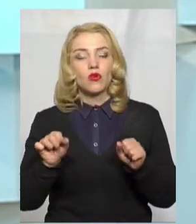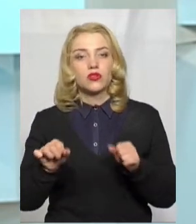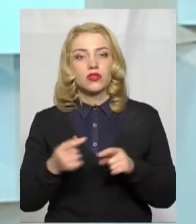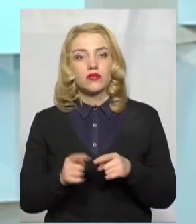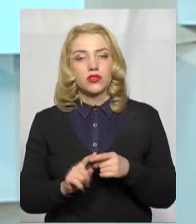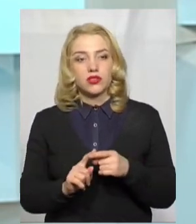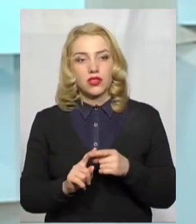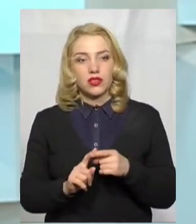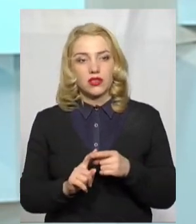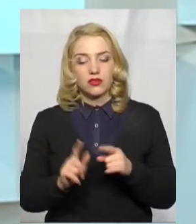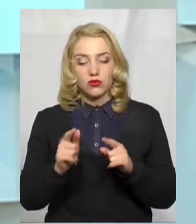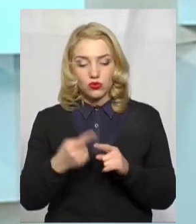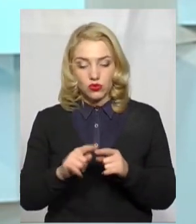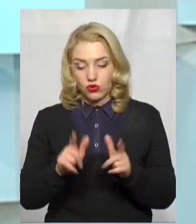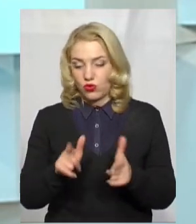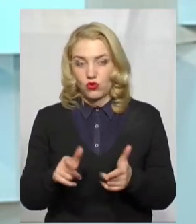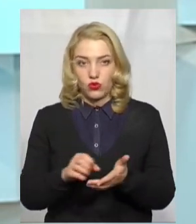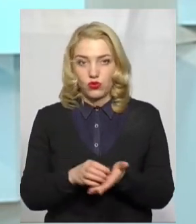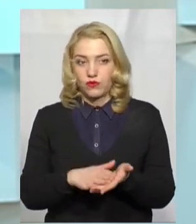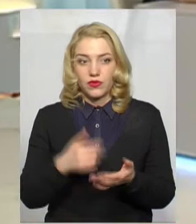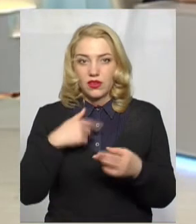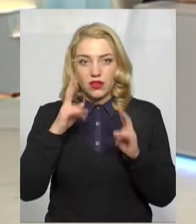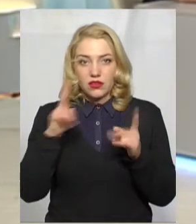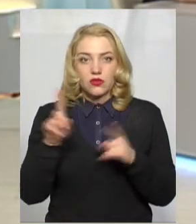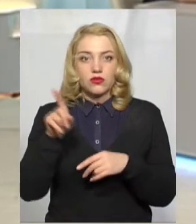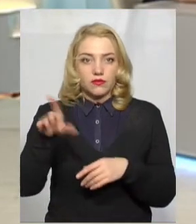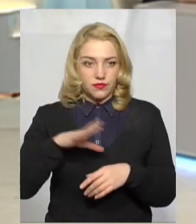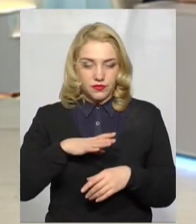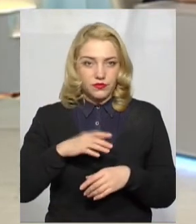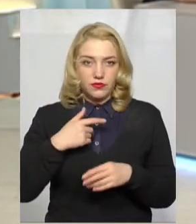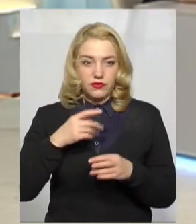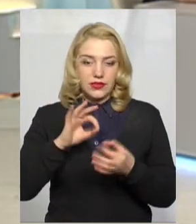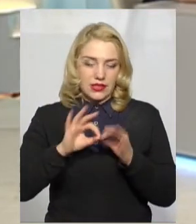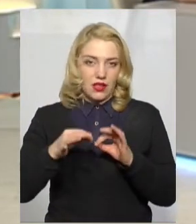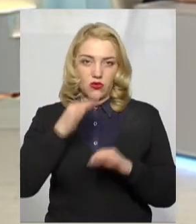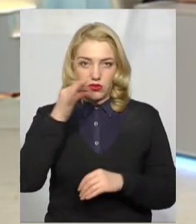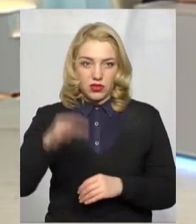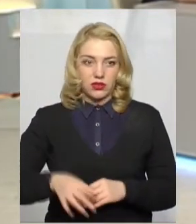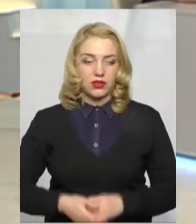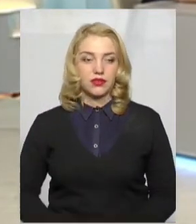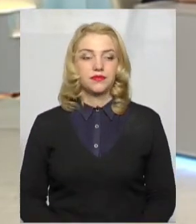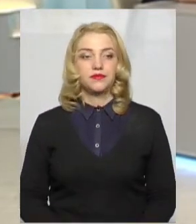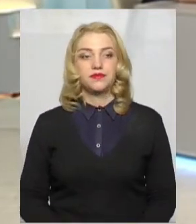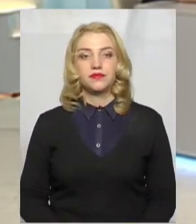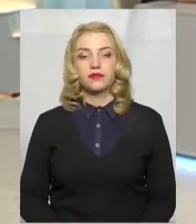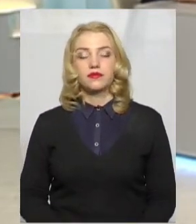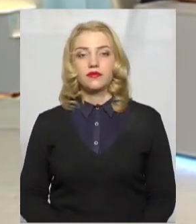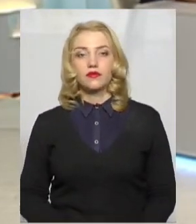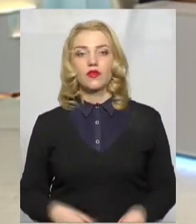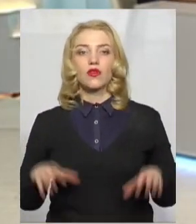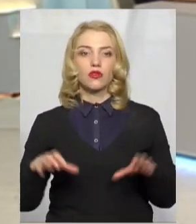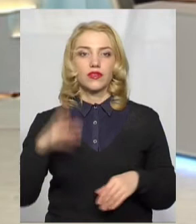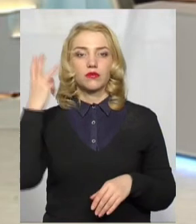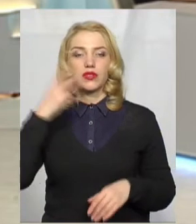цю згоду заповнювали. Я дуже складно щось сказати, безпосередньо по цьому випадку. Так, я зрозуміла. Голова